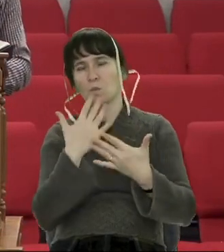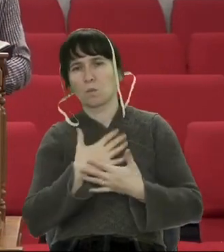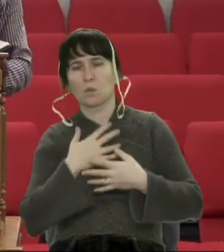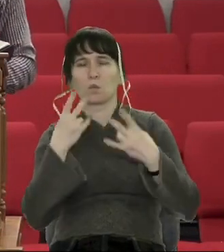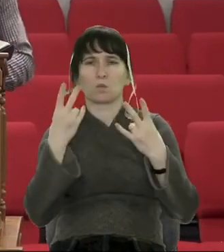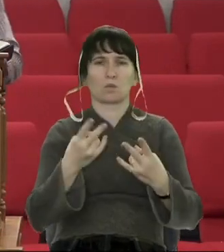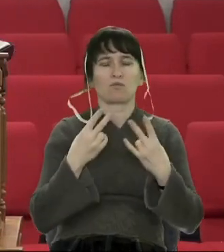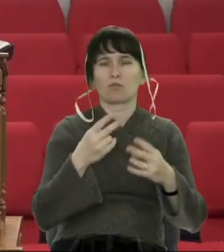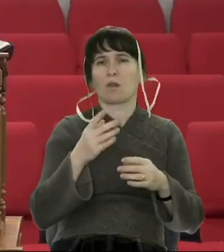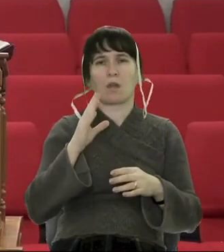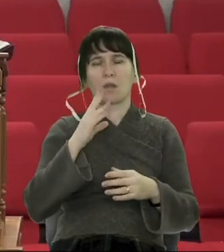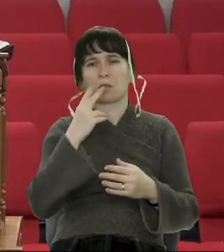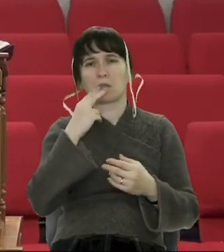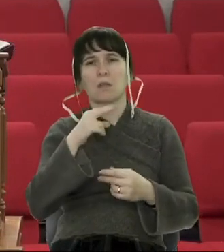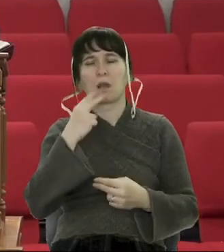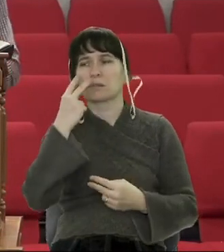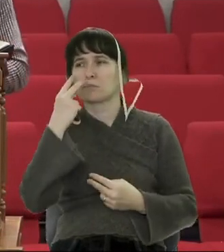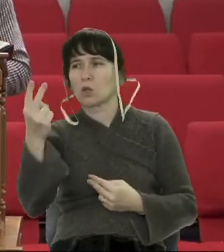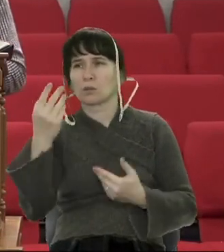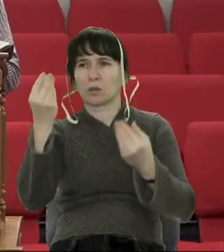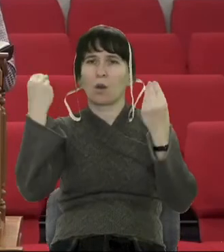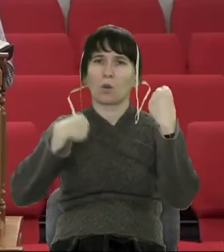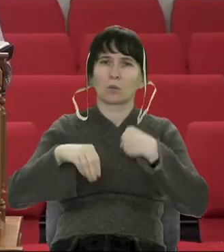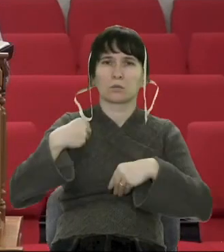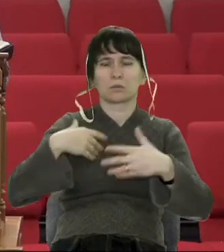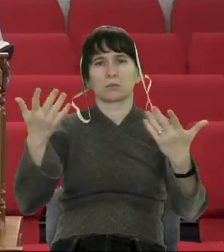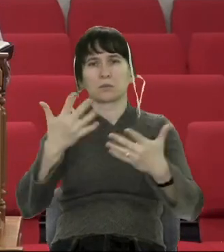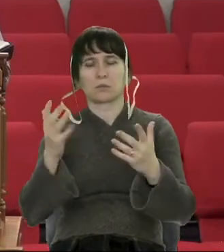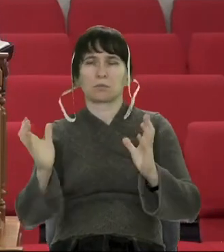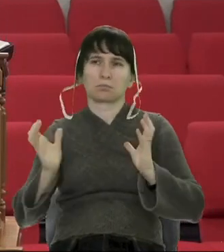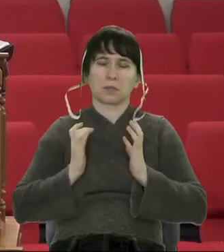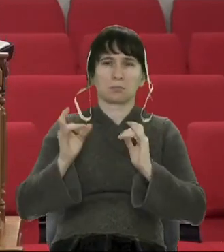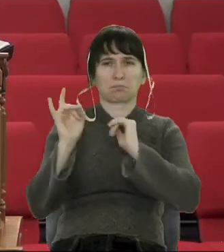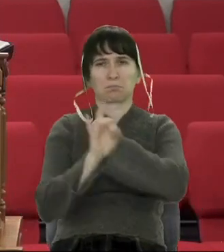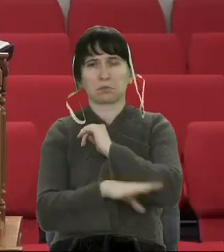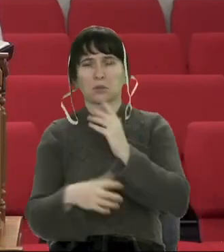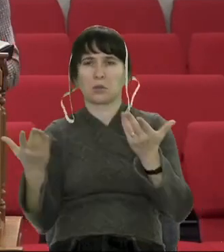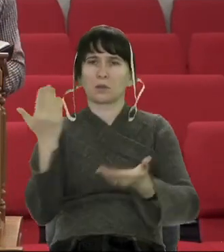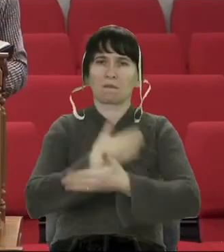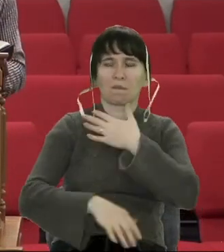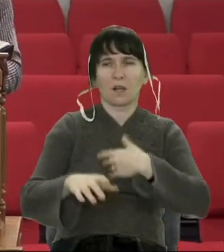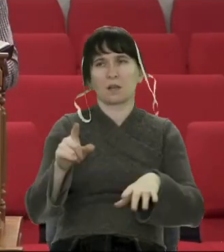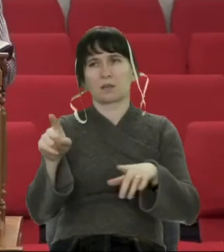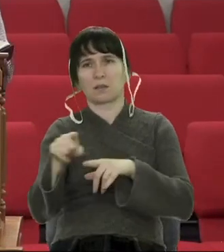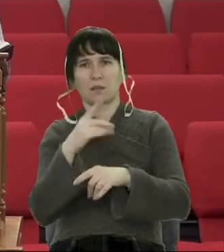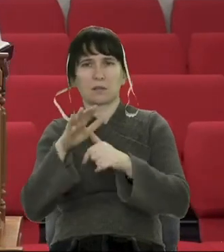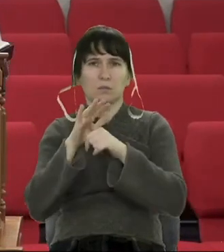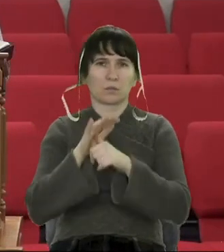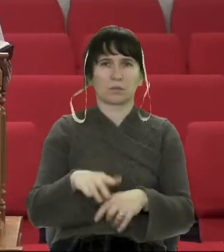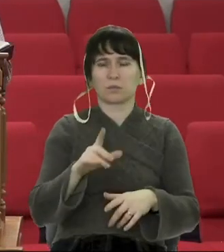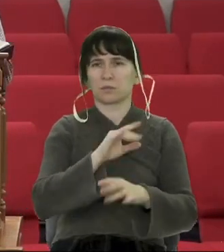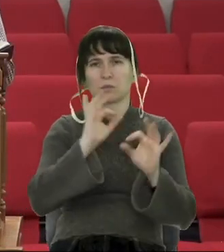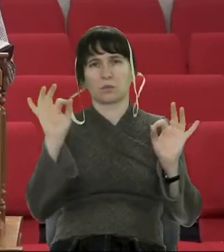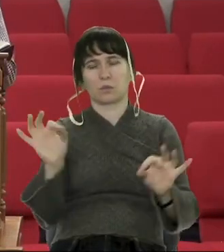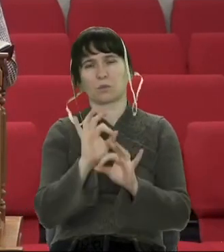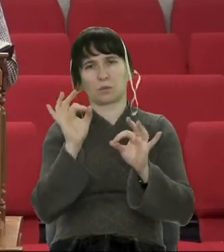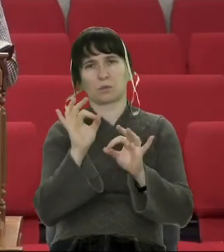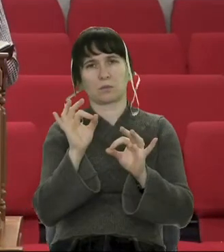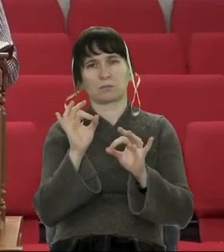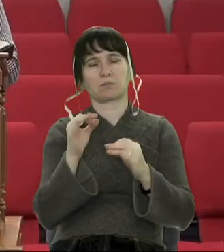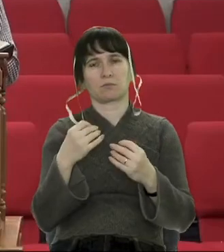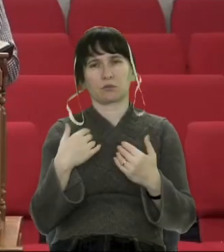людей. Незалежно від їхнього статусу і становища в суспільстві. Незалежно, вони сильніші чи слабші нас.